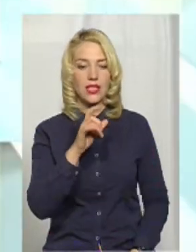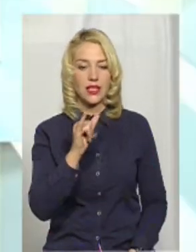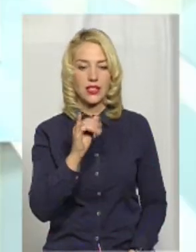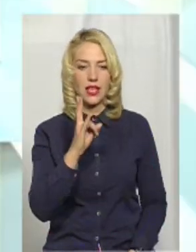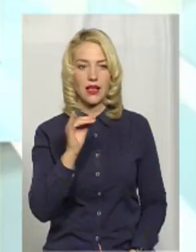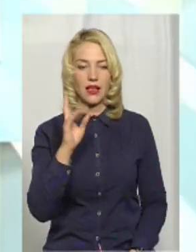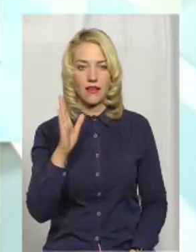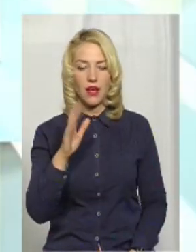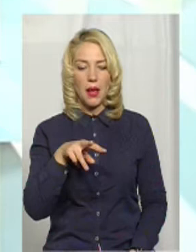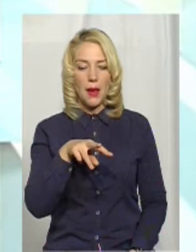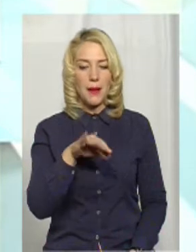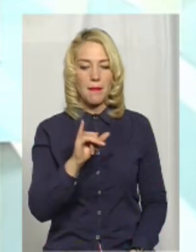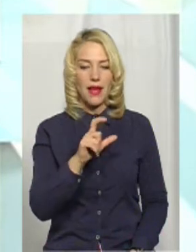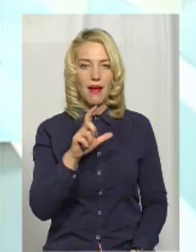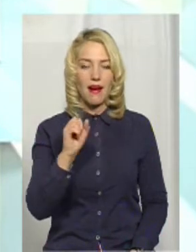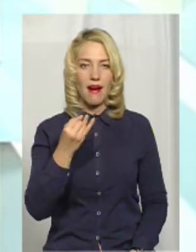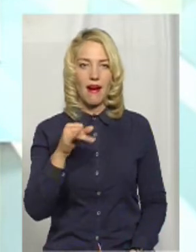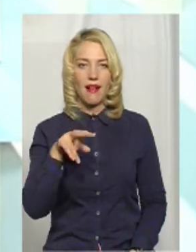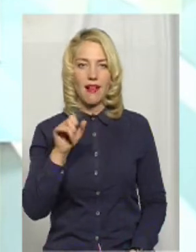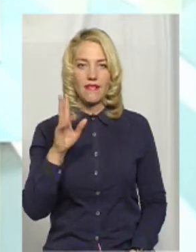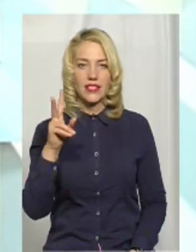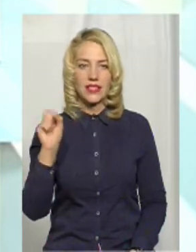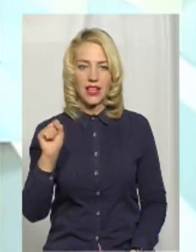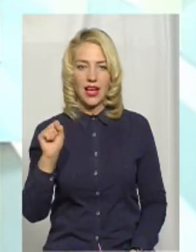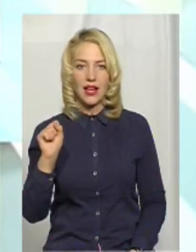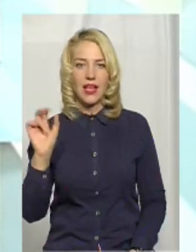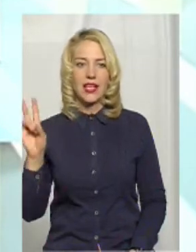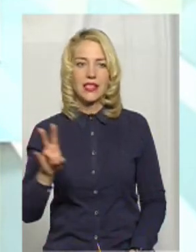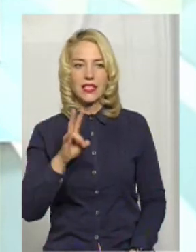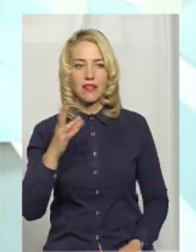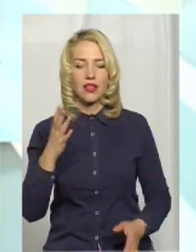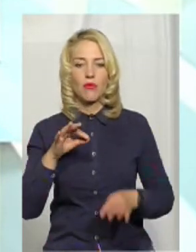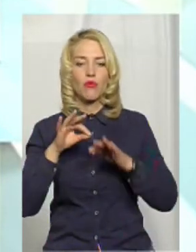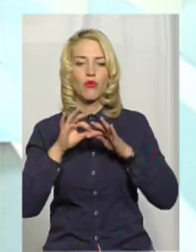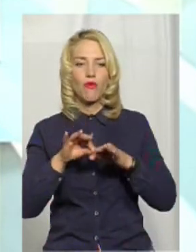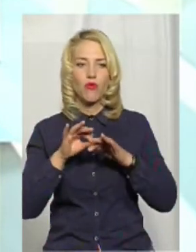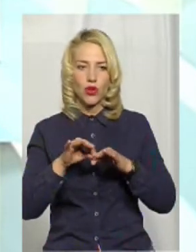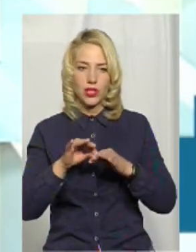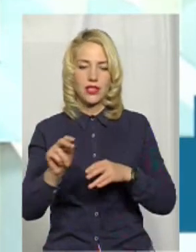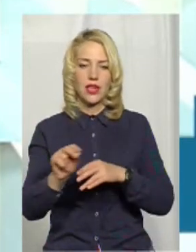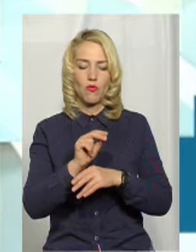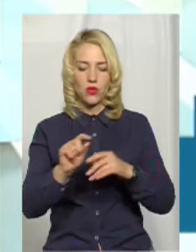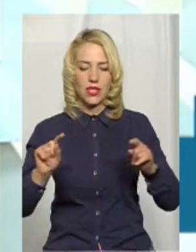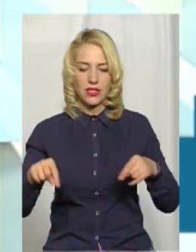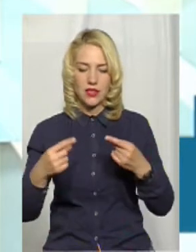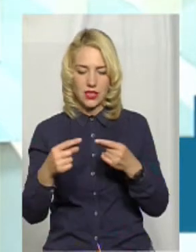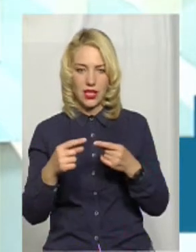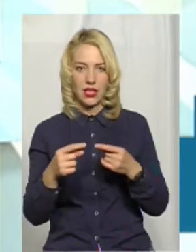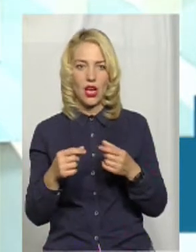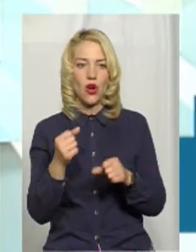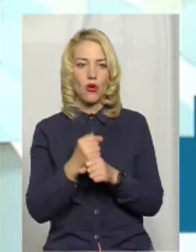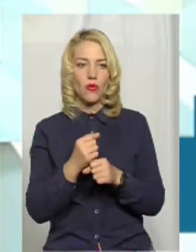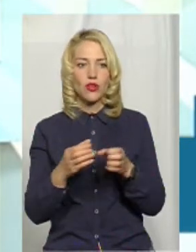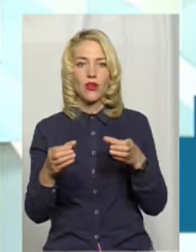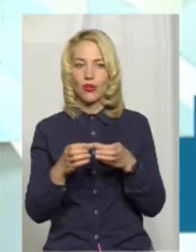Михайлівська церква, на якій проводилися ремонтно-реставраційні роботи. Її громада повинна б знати,